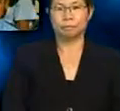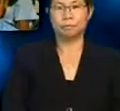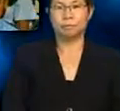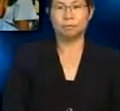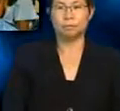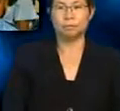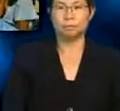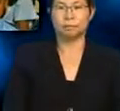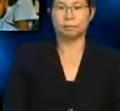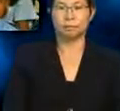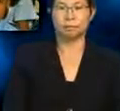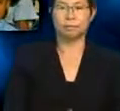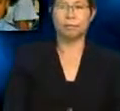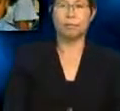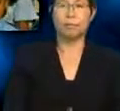Ya, Nazmi.